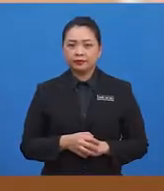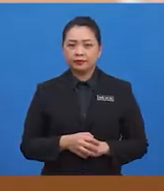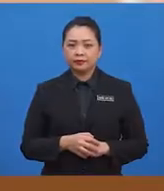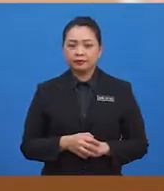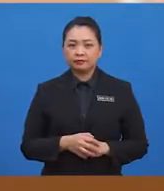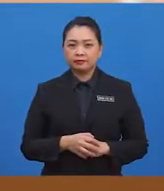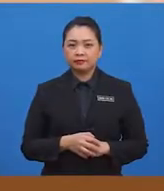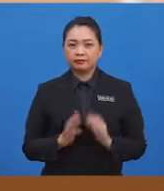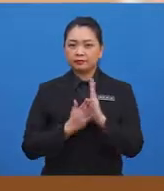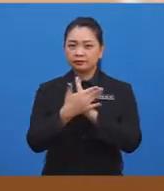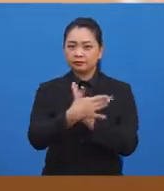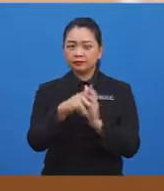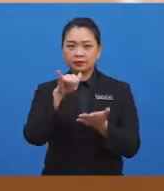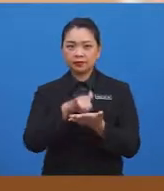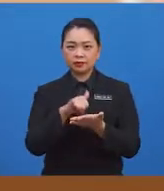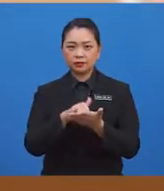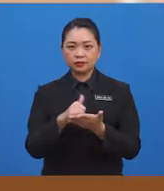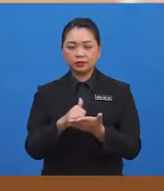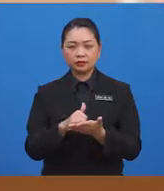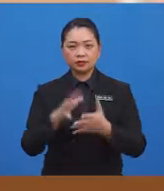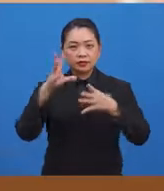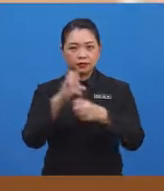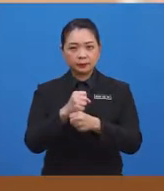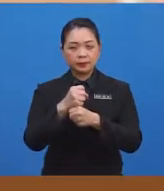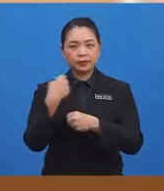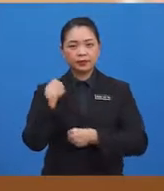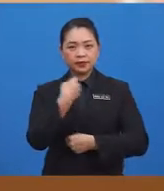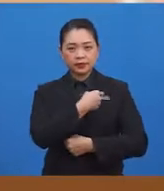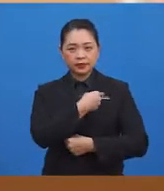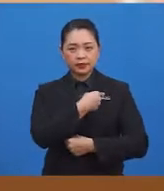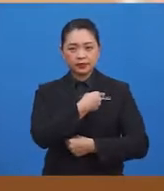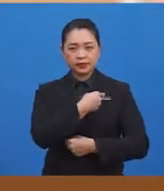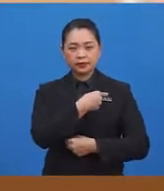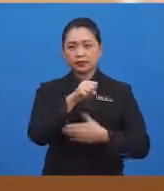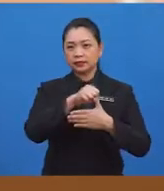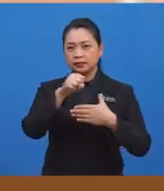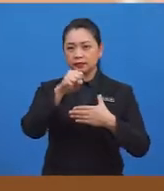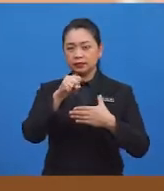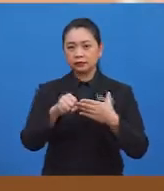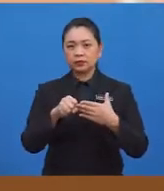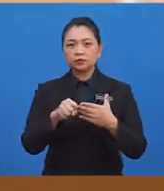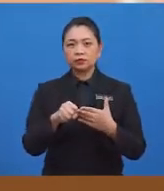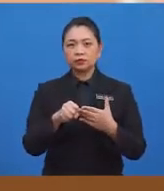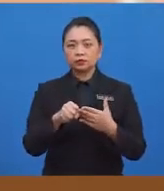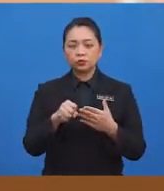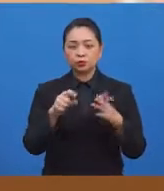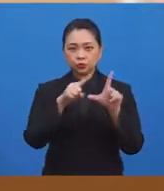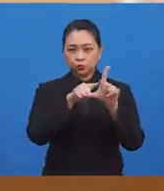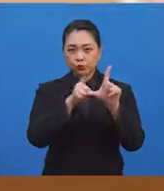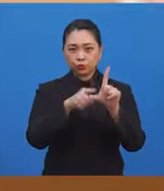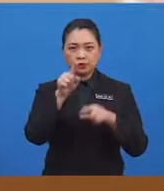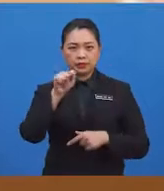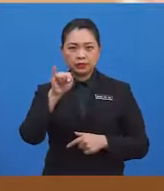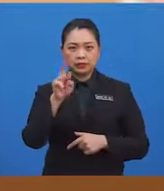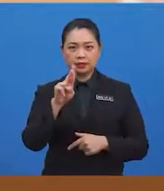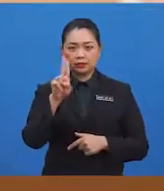Oleh itu, dapat kita simpulkan di sini bahawa sudut tirus merupakan